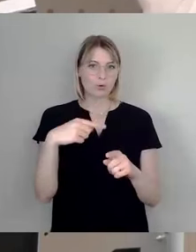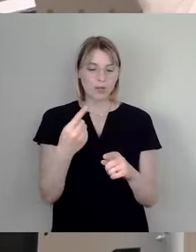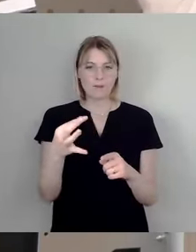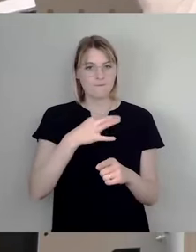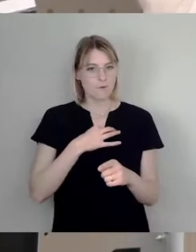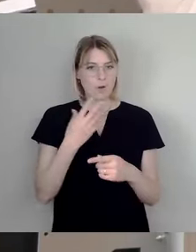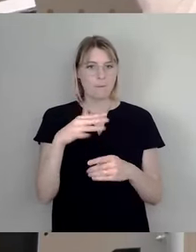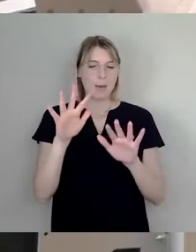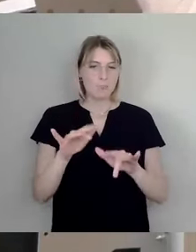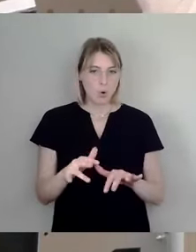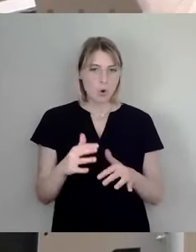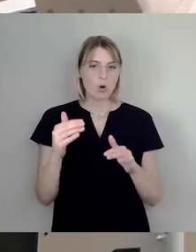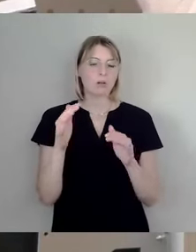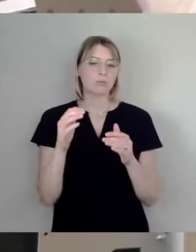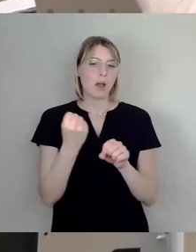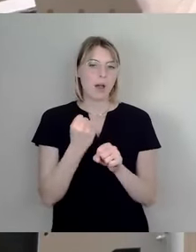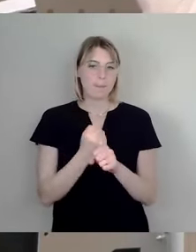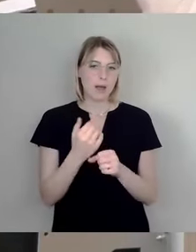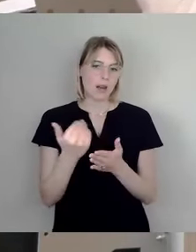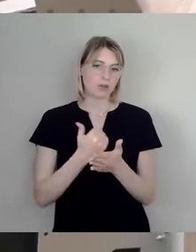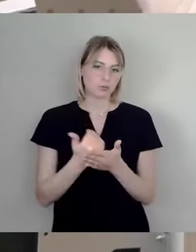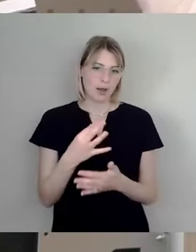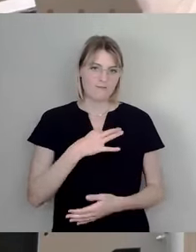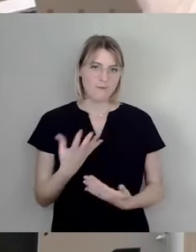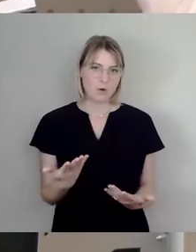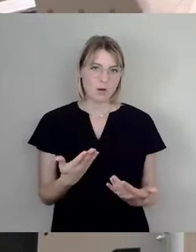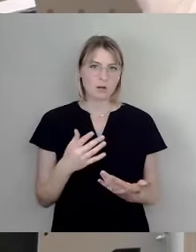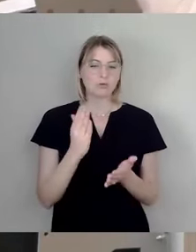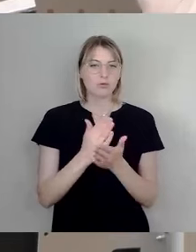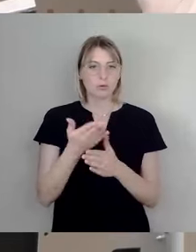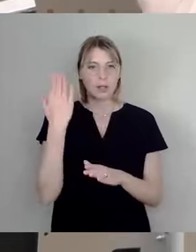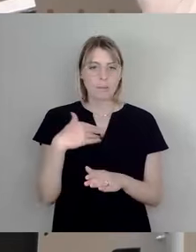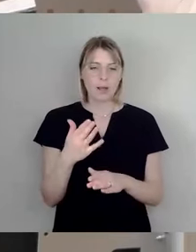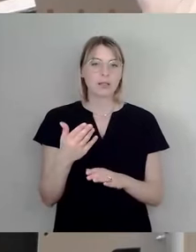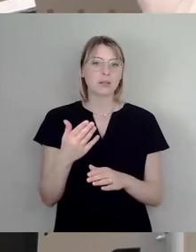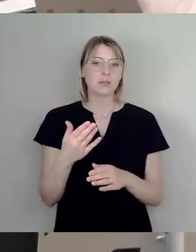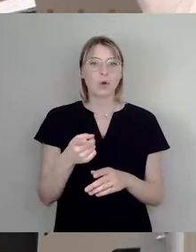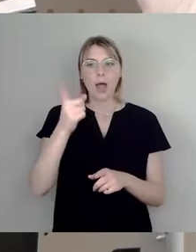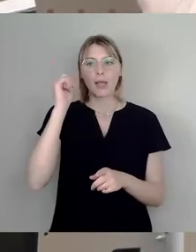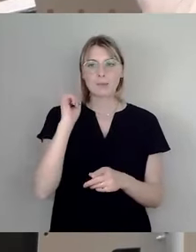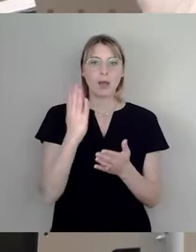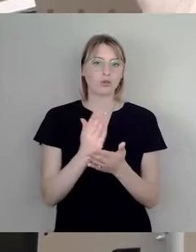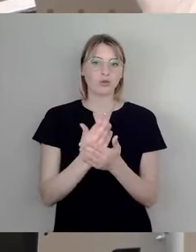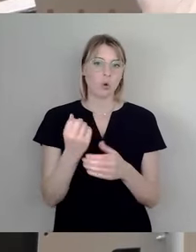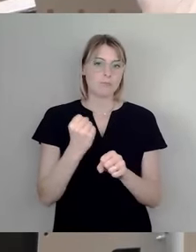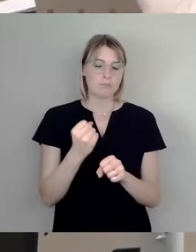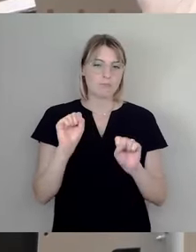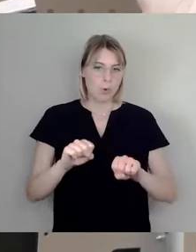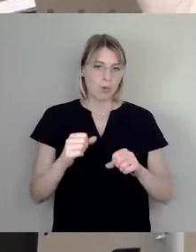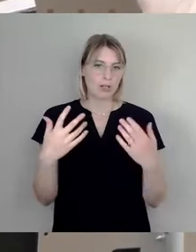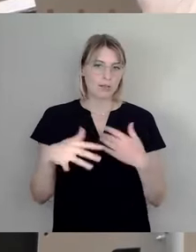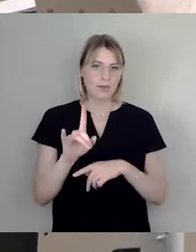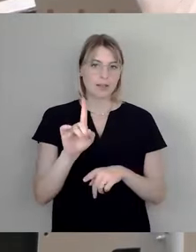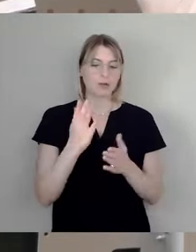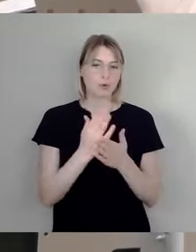Verwaltung und können im Prinzip da alles erfragen, was Sie wollen. Hätten Sie schon eher vor einem Jahr machen können und hätten mit der Antwort schon arbeiten können.